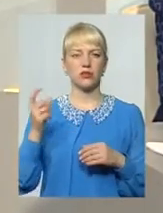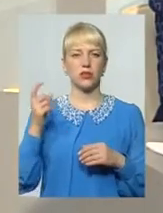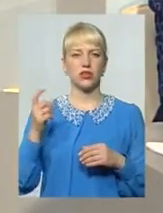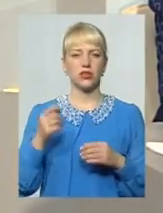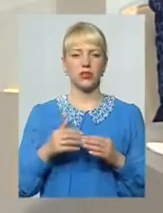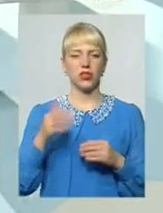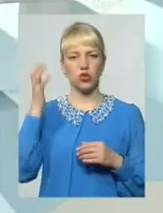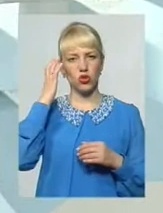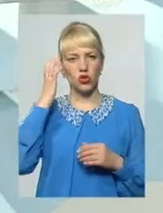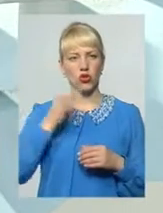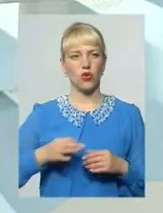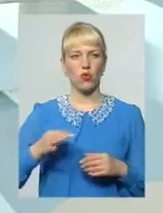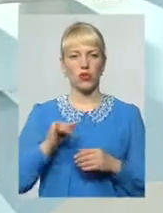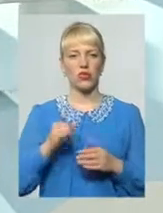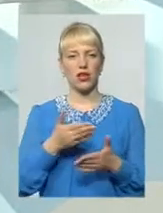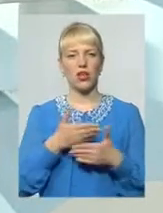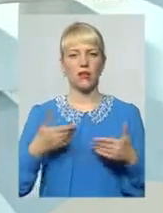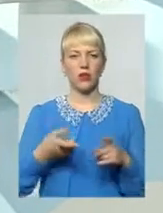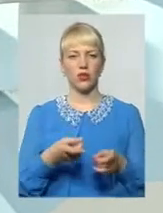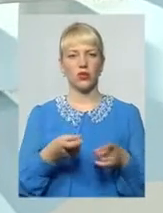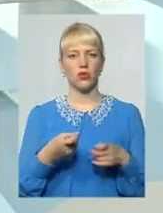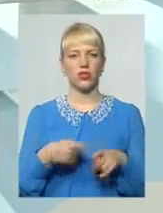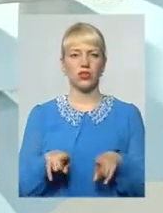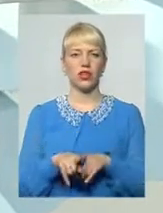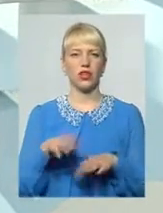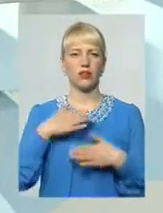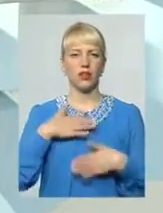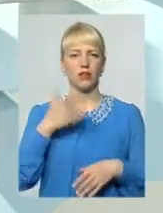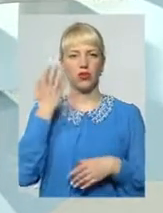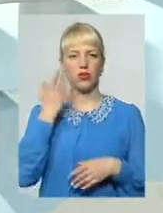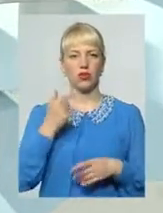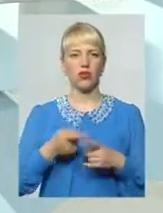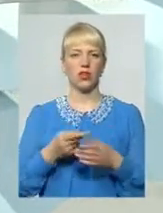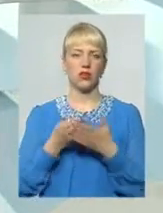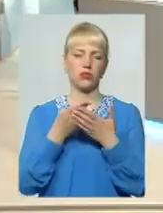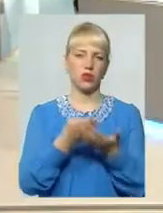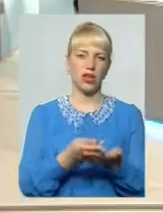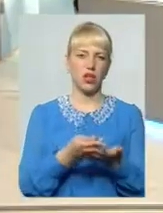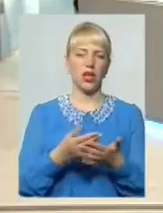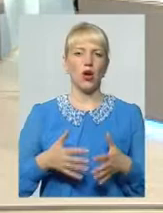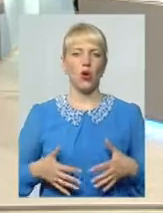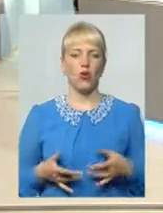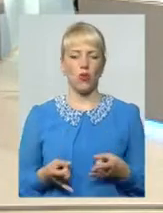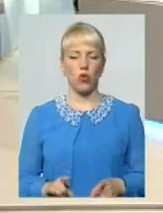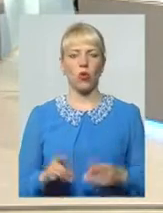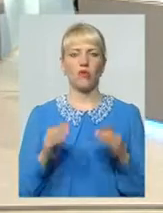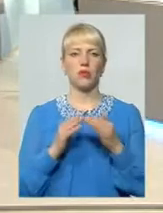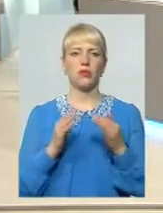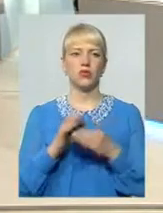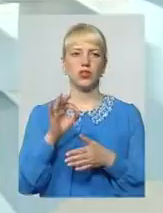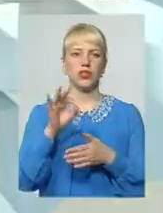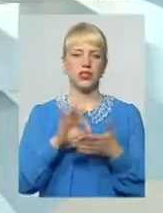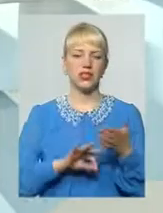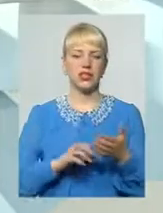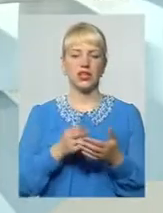Чорному острові І ми долучилися І так приємно, коли поклали її в пологовий будинок І відразу і передачі, і